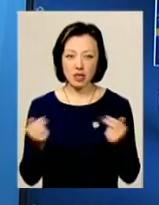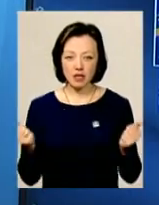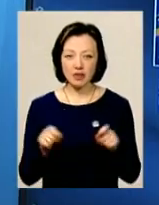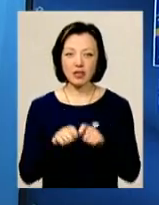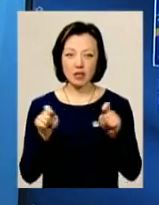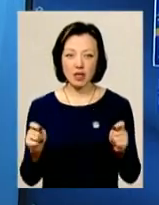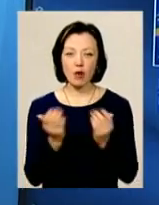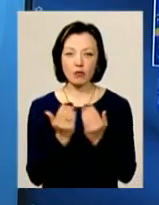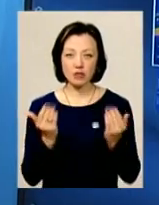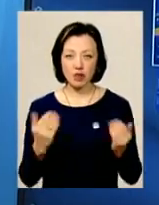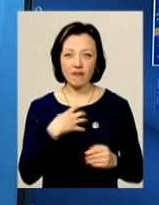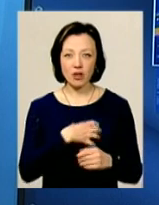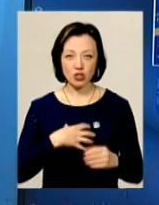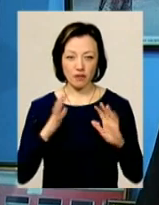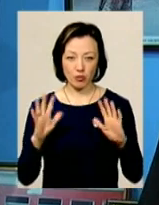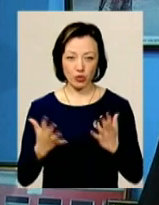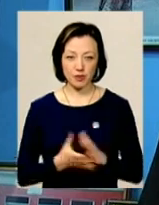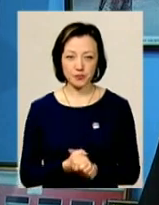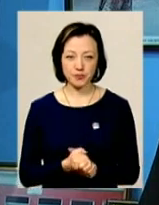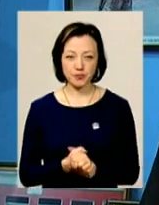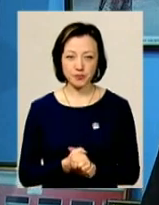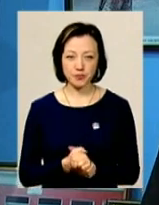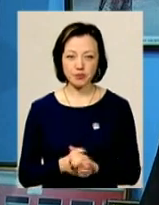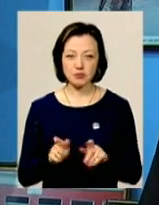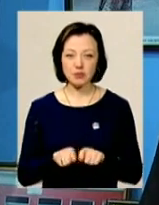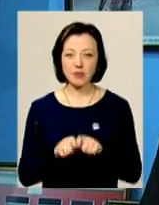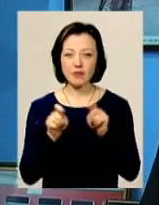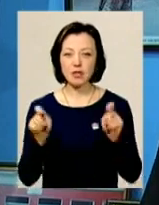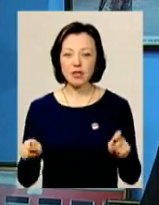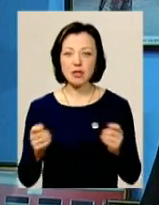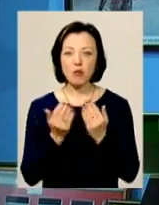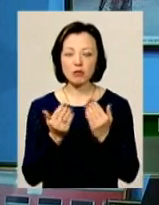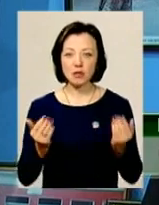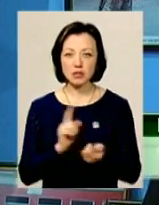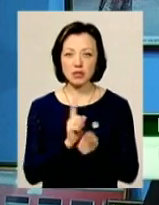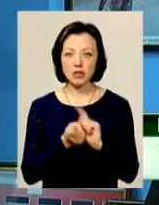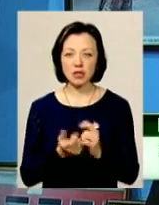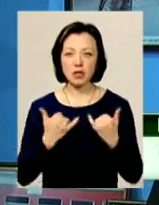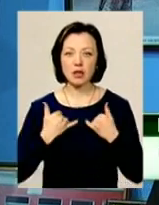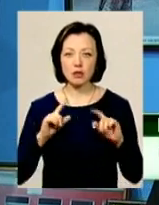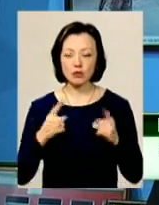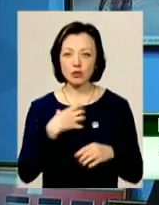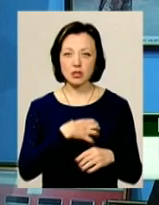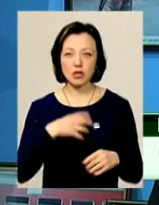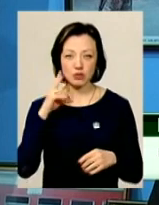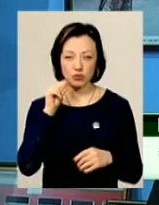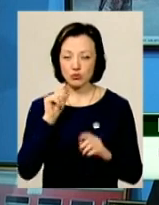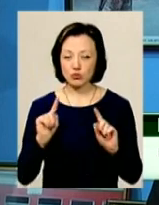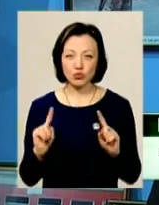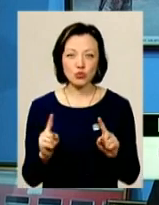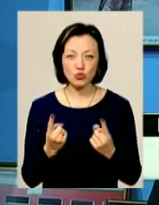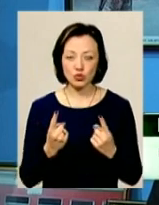що відкриття музею для них важлива подія. Відкриття музею стає для нас дуже значущою датою. Це дуже